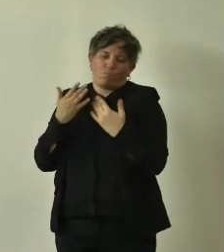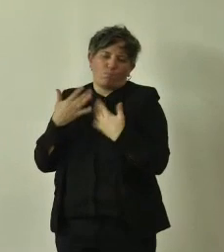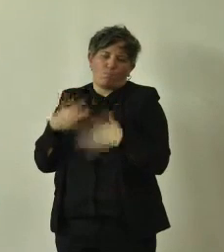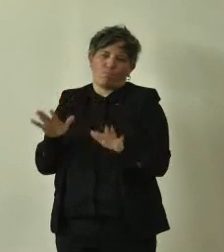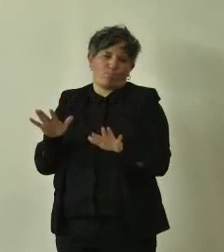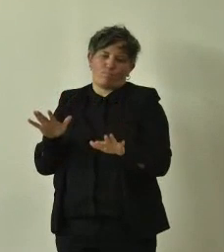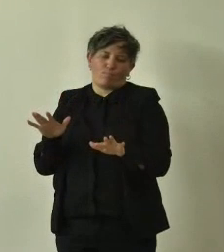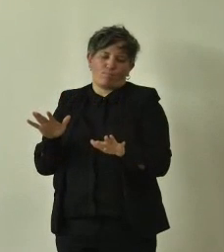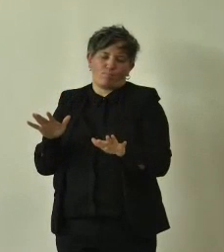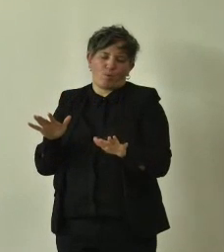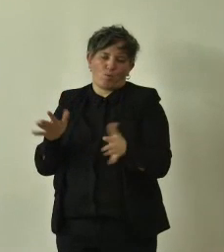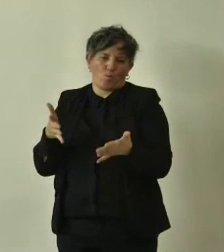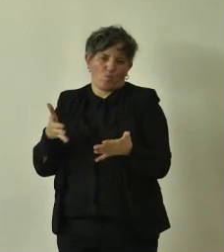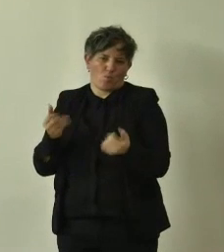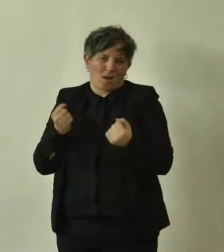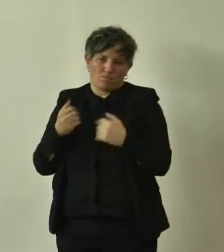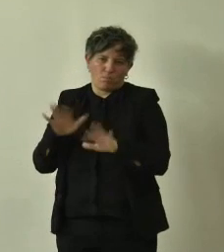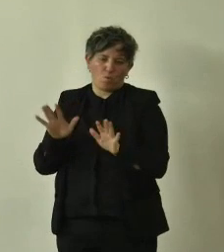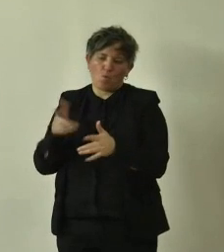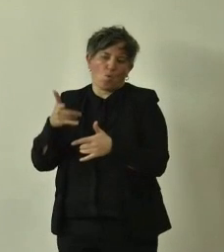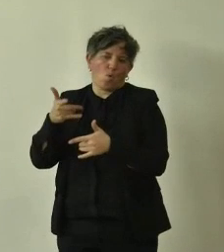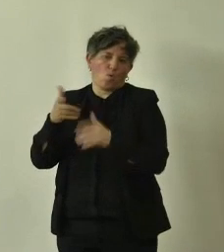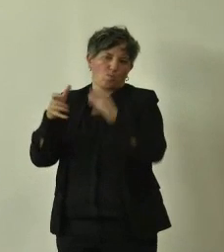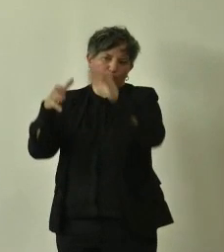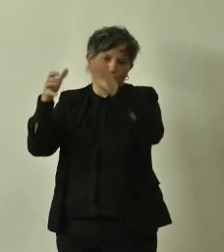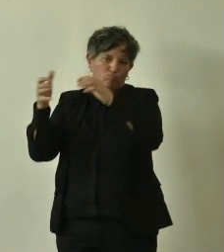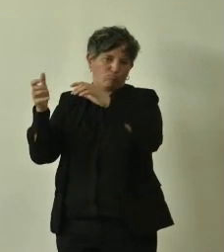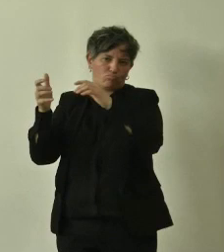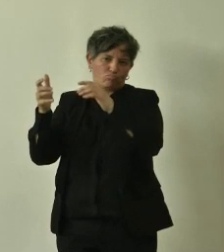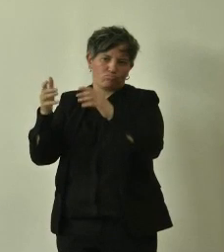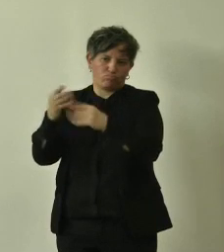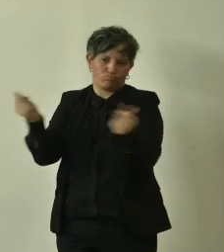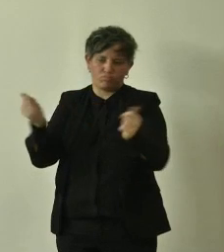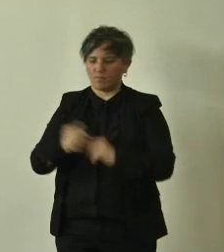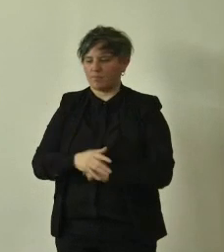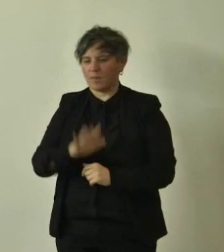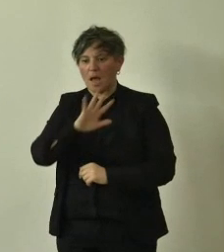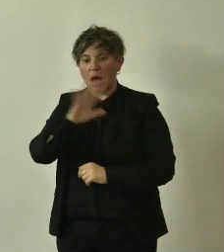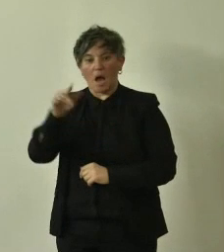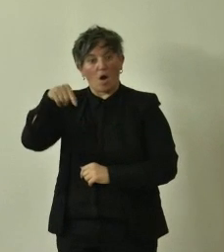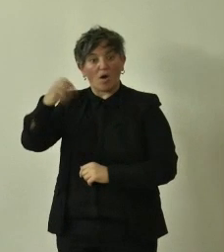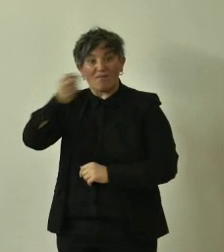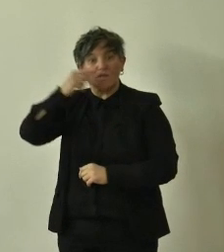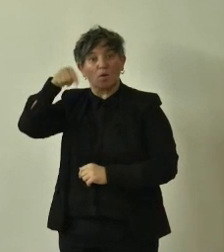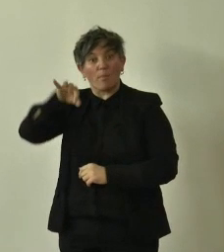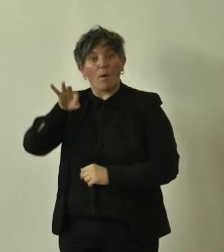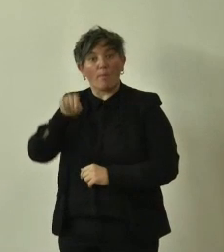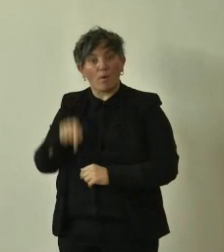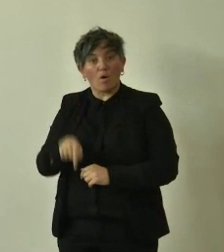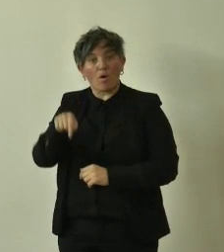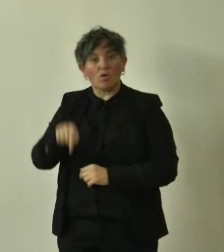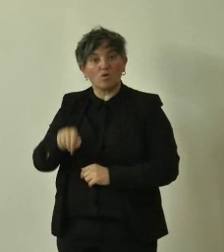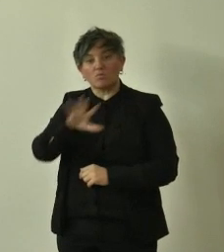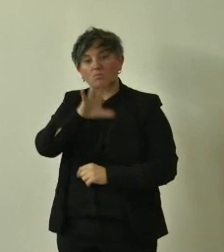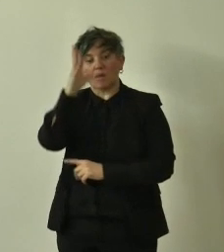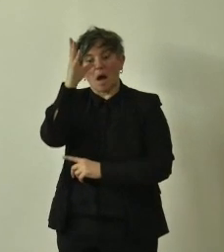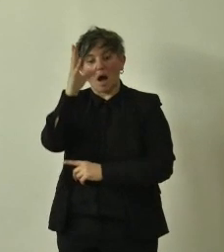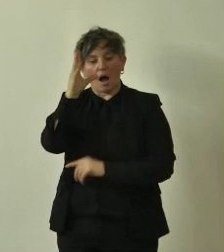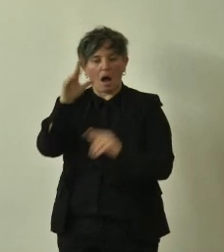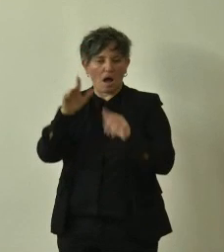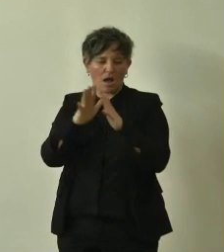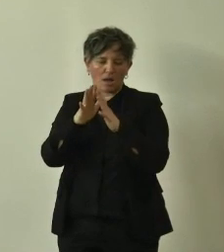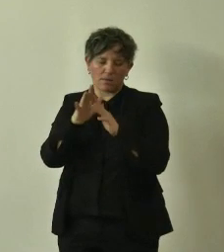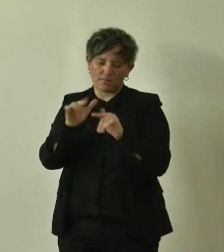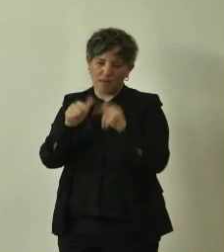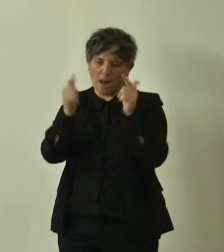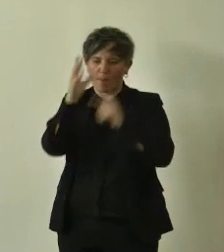notizia che mi è stata data oggi è che abbiamo perso un altro albero monumentale d'Italia questo invece c'è nel libro